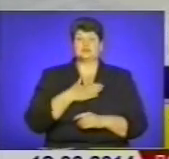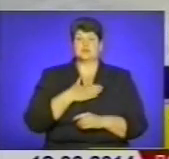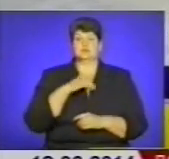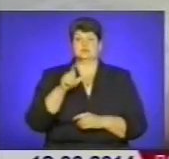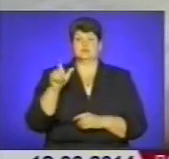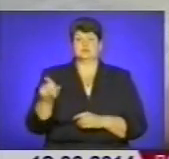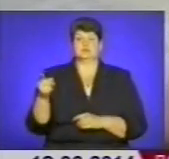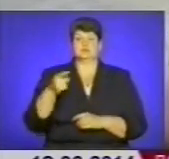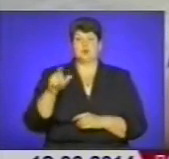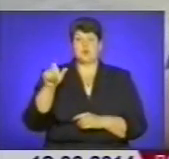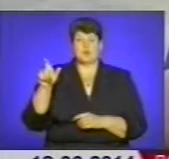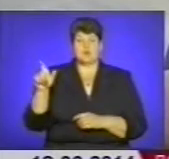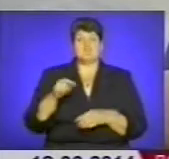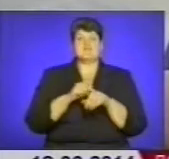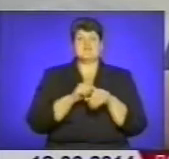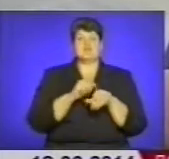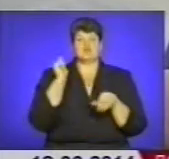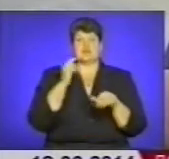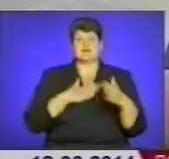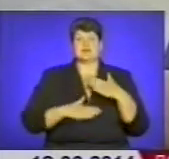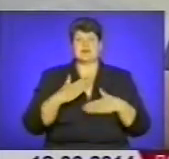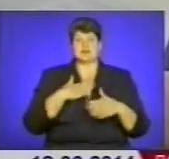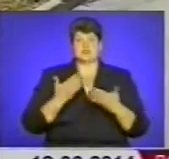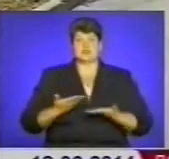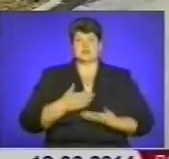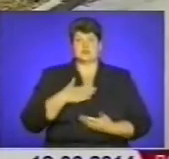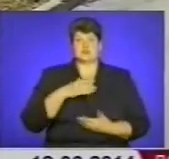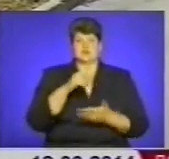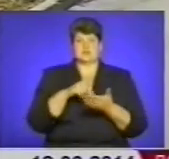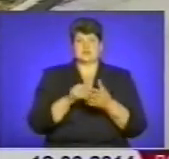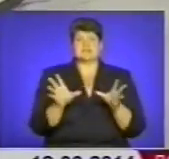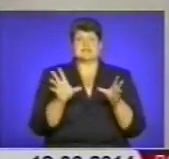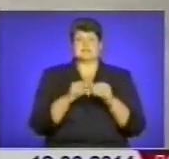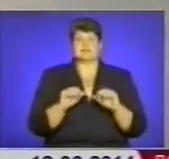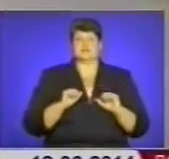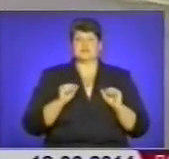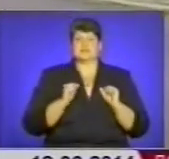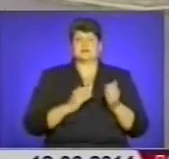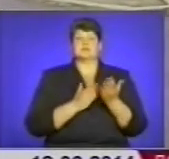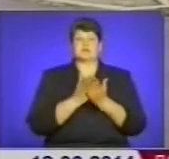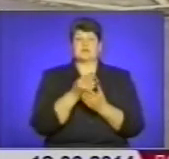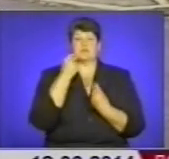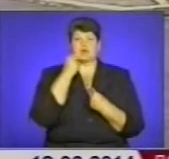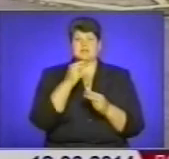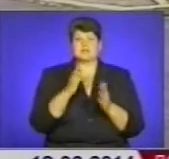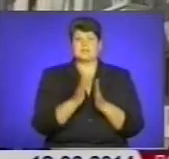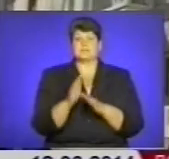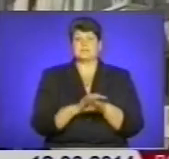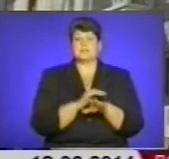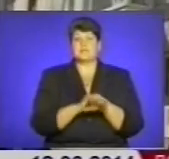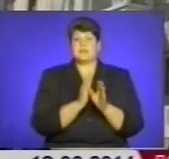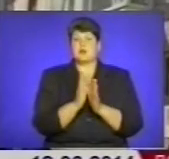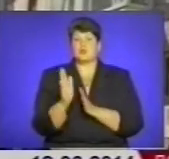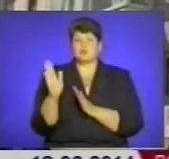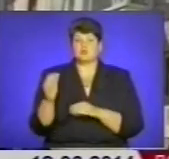торнополяни відчували радість життя в нашому місці. Спільні зусилля, спрямовані на поліпшення благоустрою території, зміцнили